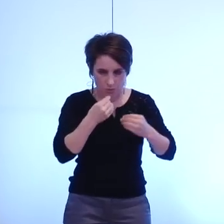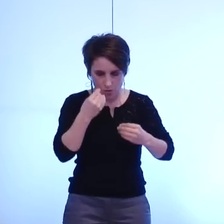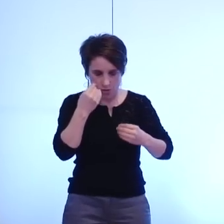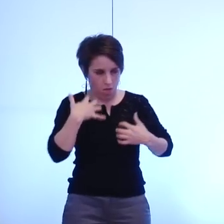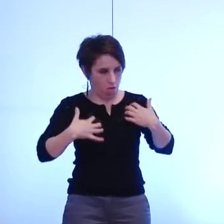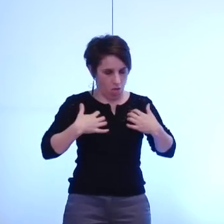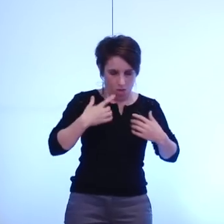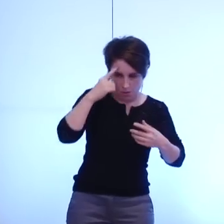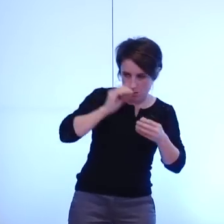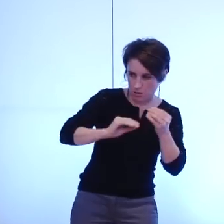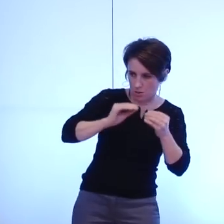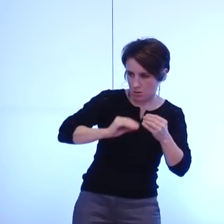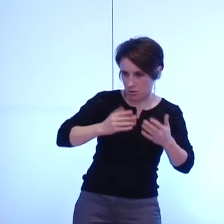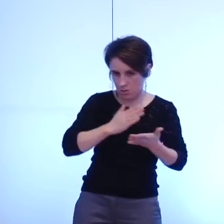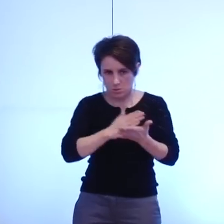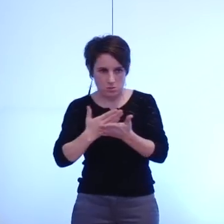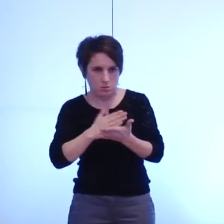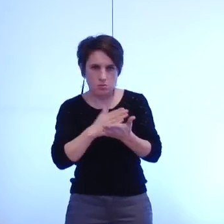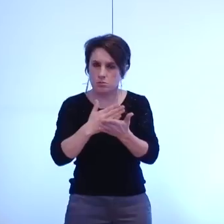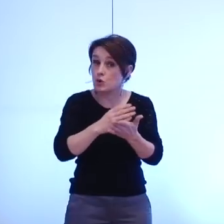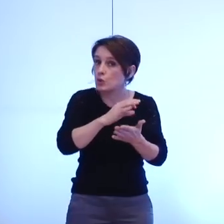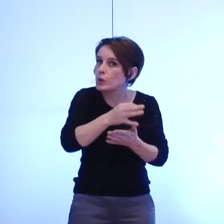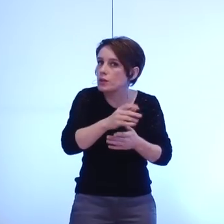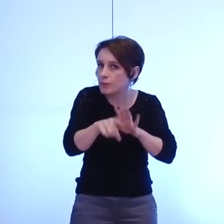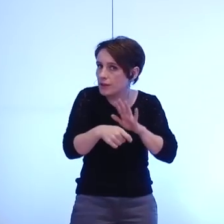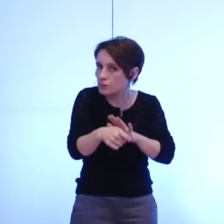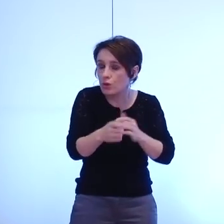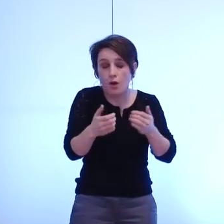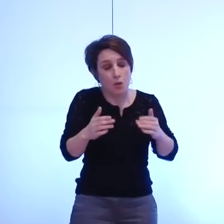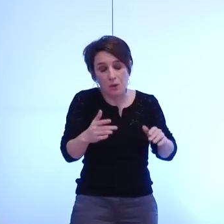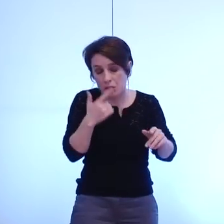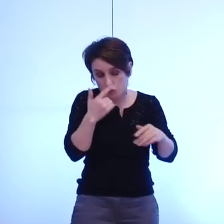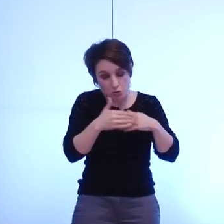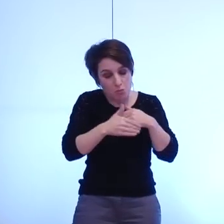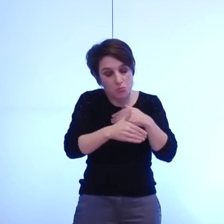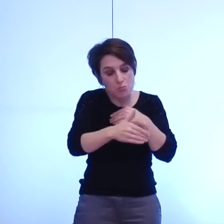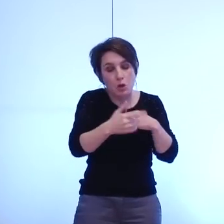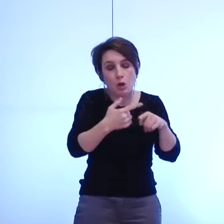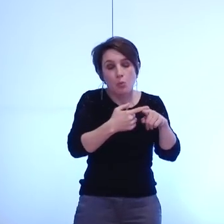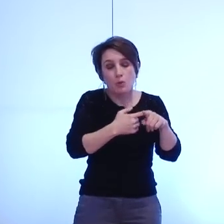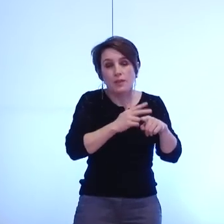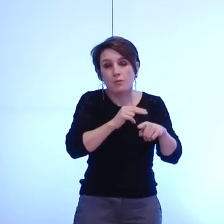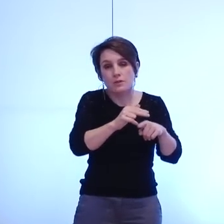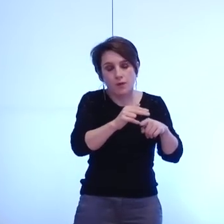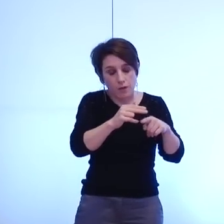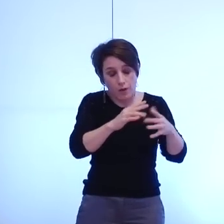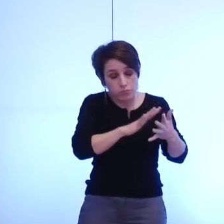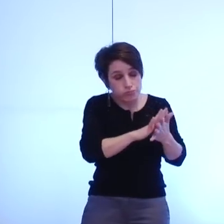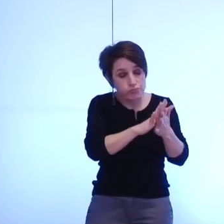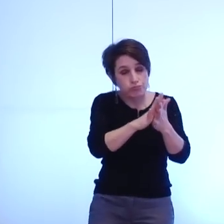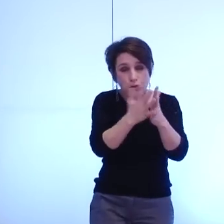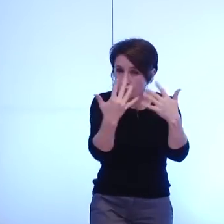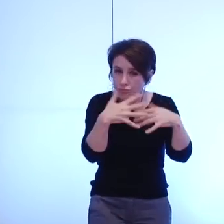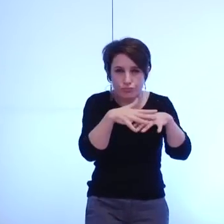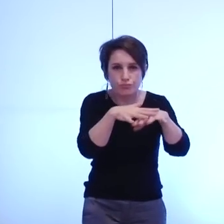doute pas que de toute façon nous arrivions à un moment donné à converger sur un certain nombre de questions